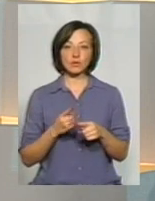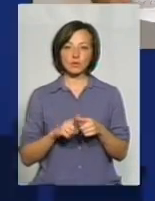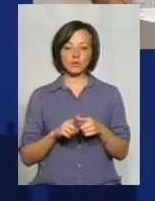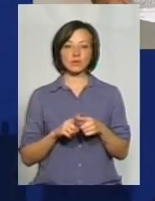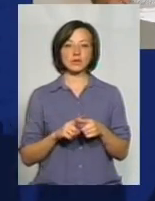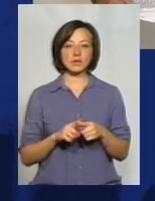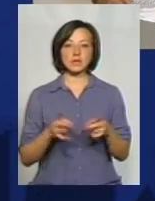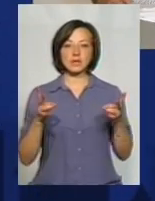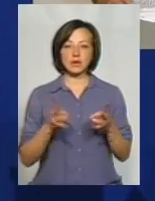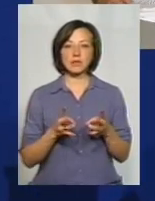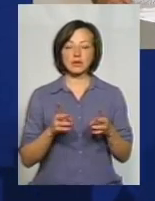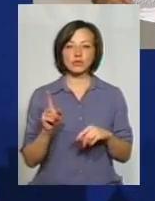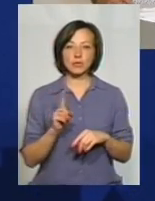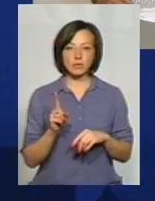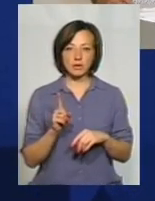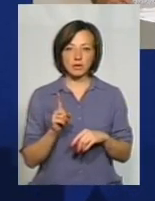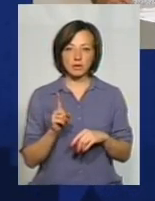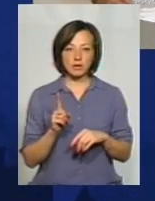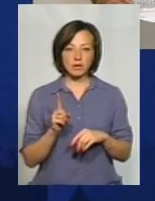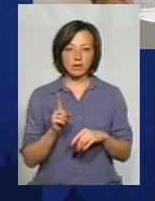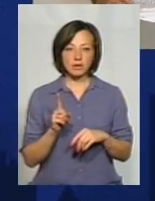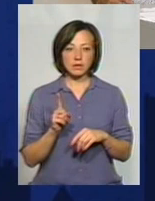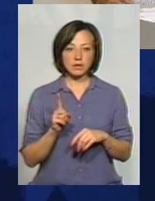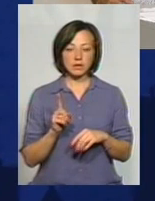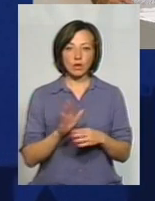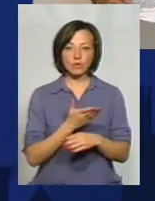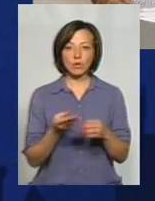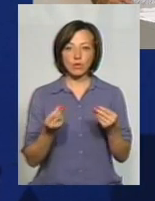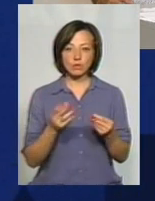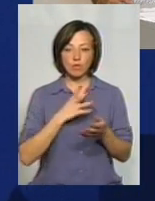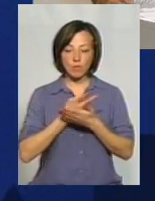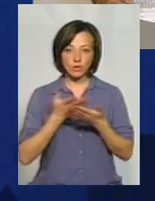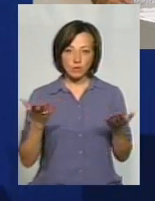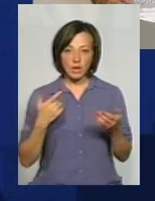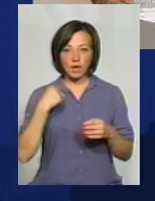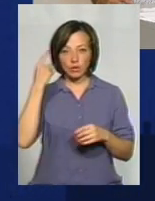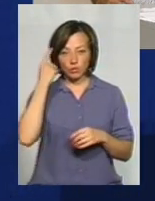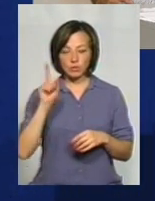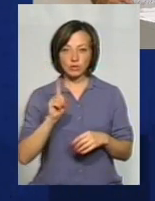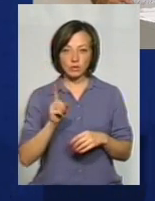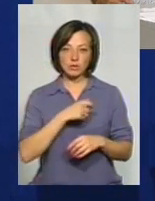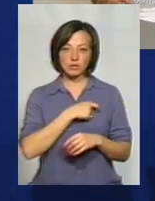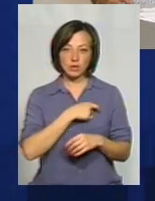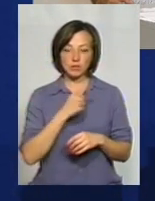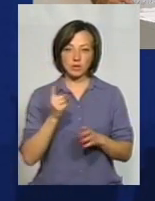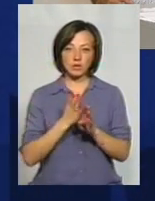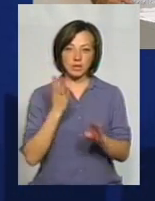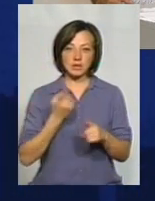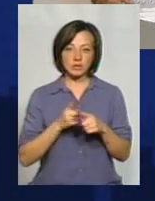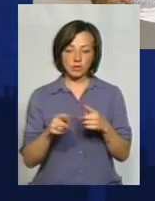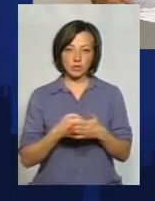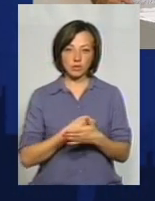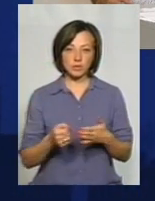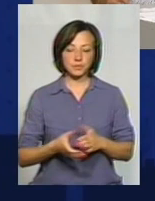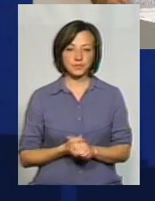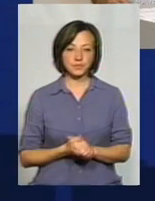Тому треба, щоб розподіл кошти був прозорий. Я думаю, що депутати, в першу чергу, самі цього доб